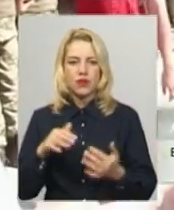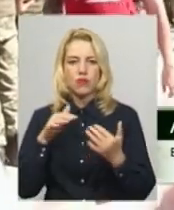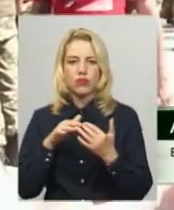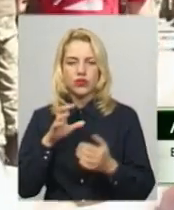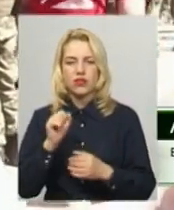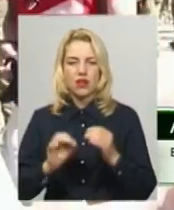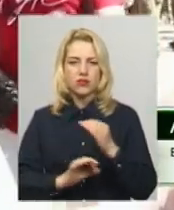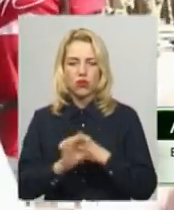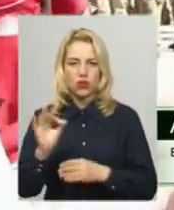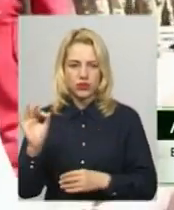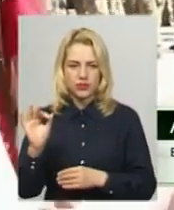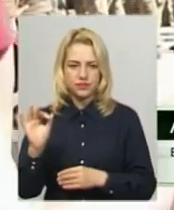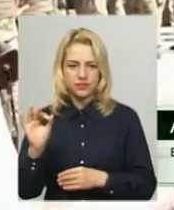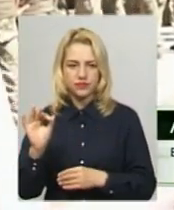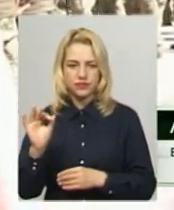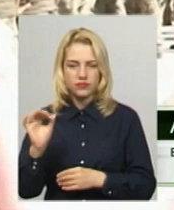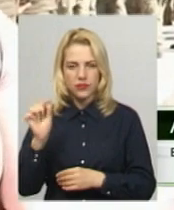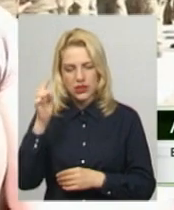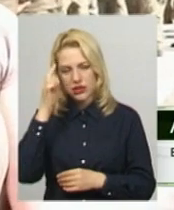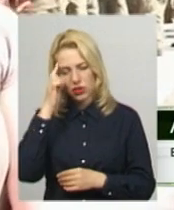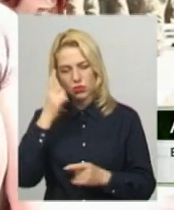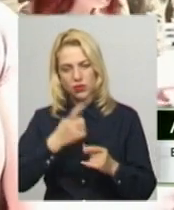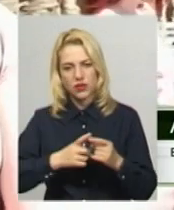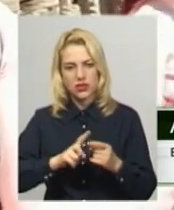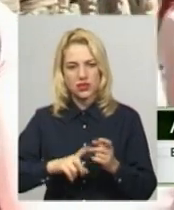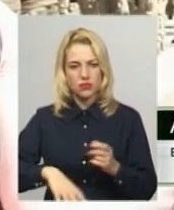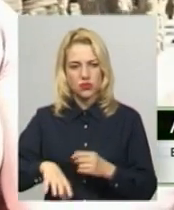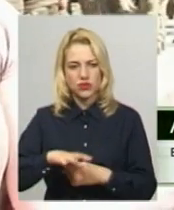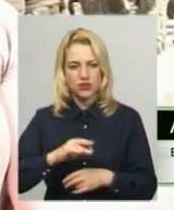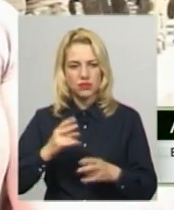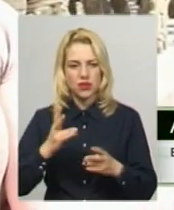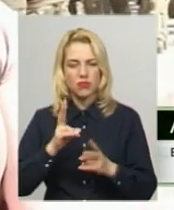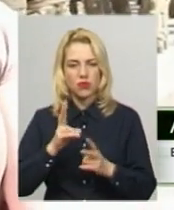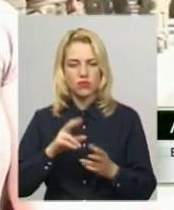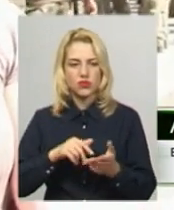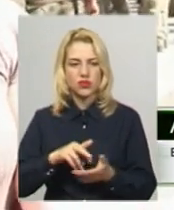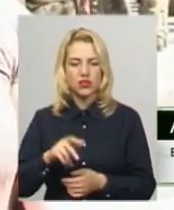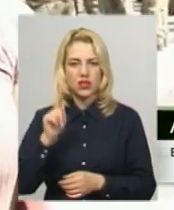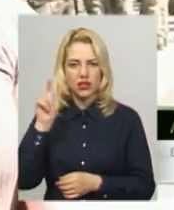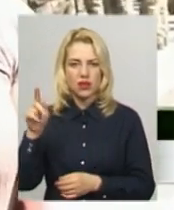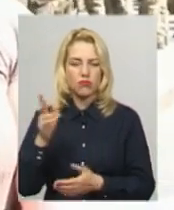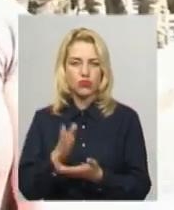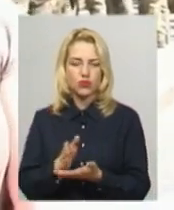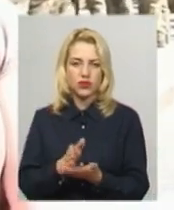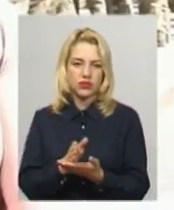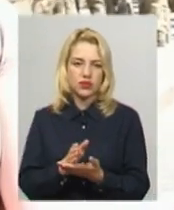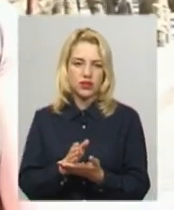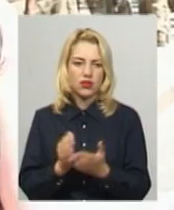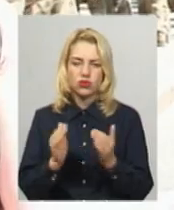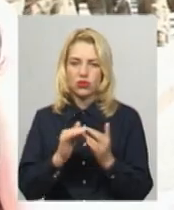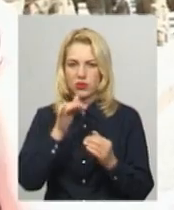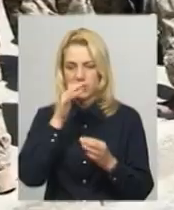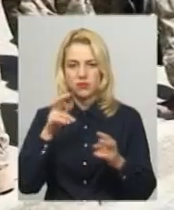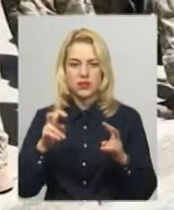і задумався над тим всім, треба комусь йти і там бути, вдома не зміг